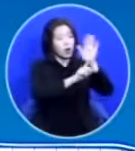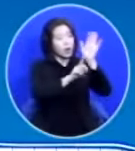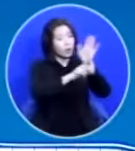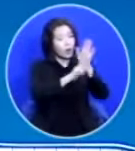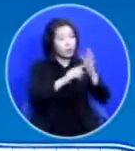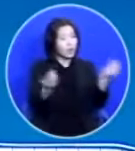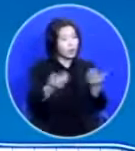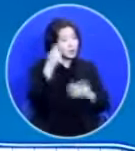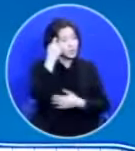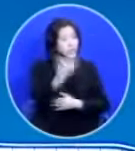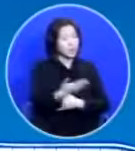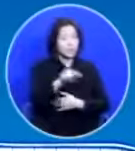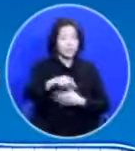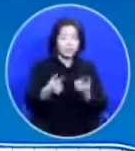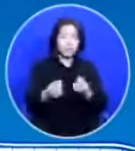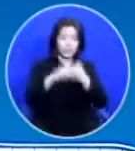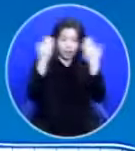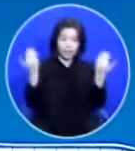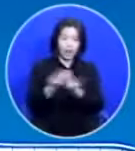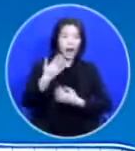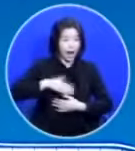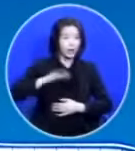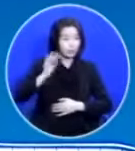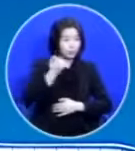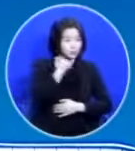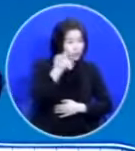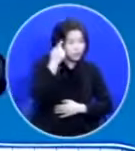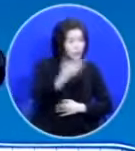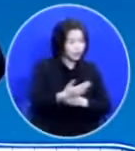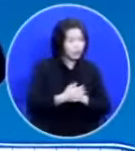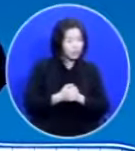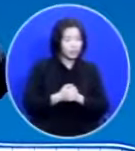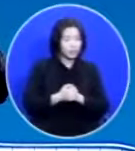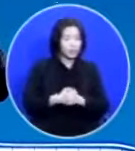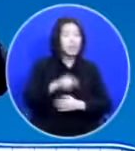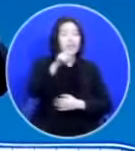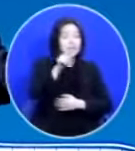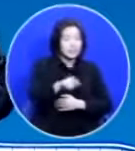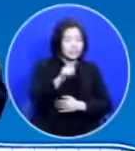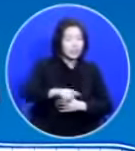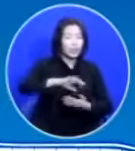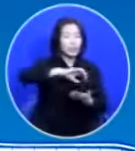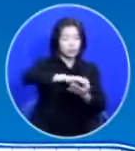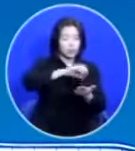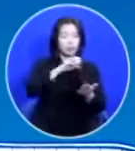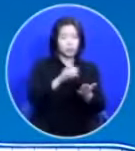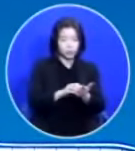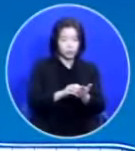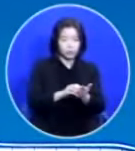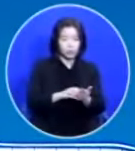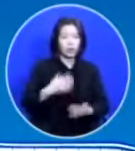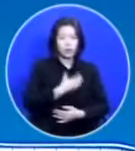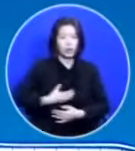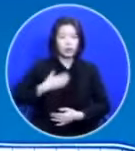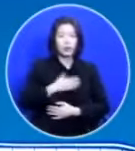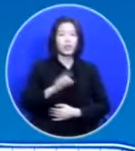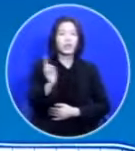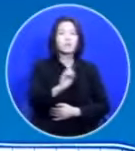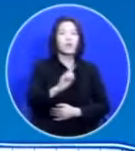이렇게 다른 사람 다 알아도 돼? 그럴 정도로 너를 괴롭게 하는 게 누구냐 도대체